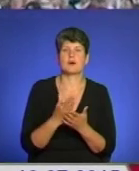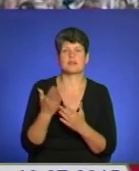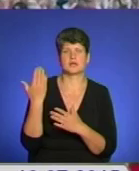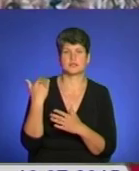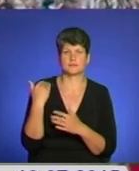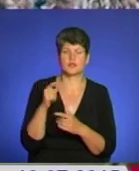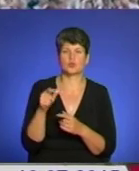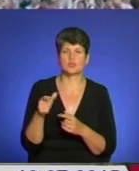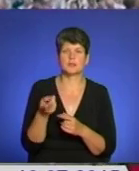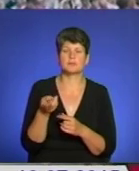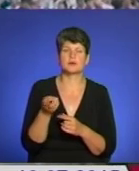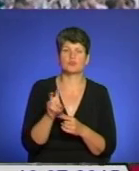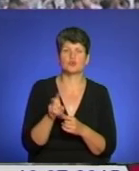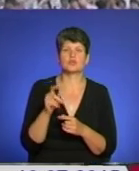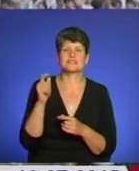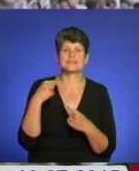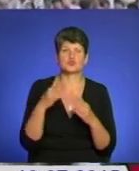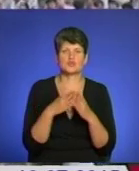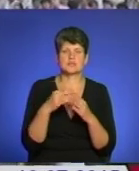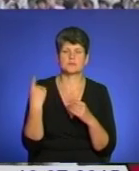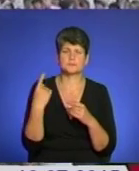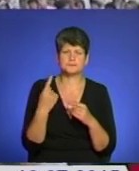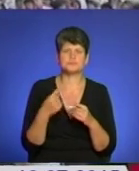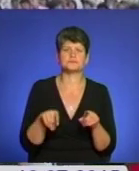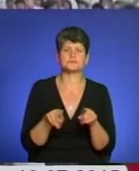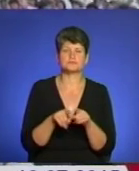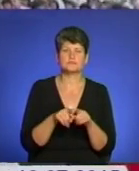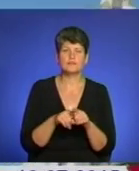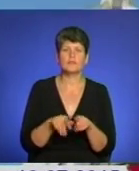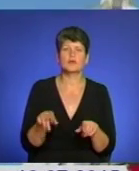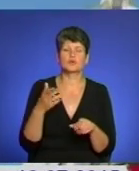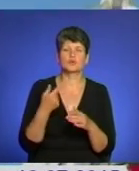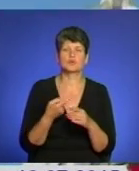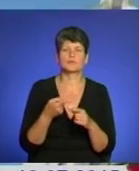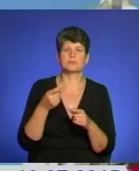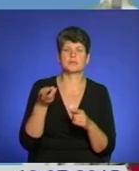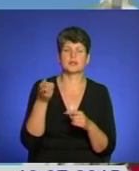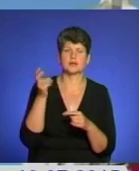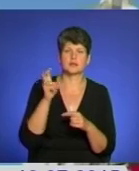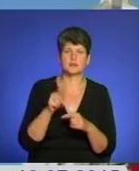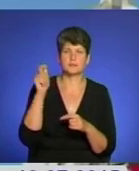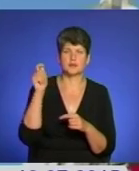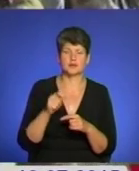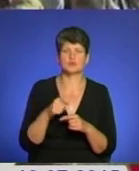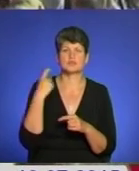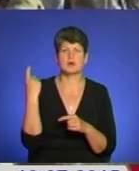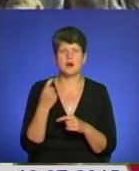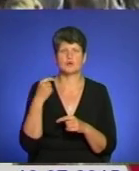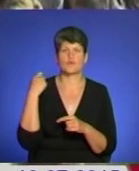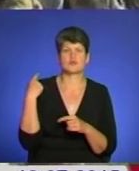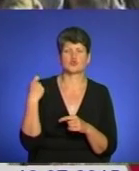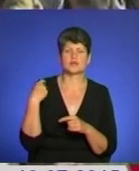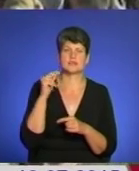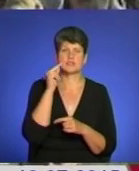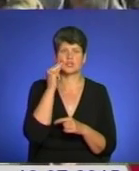Люди прибудуть не лише з сусідніх областей. У щорічному паломництві до святого місця візьмуть також участь віряни з Харкова, Одеси,